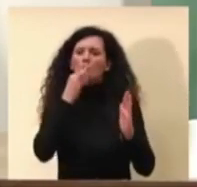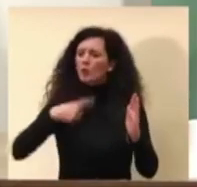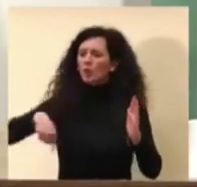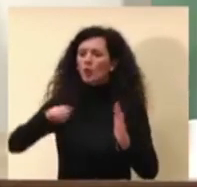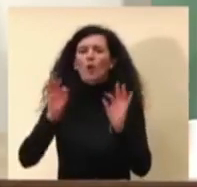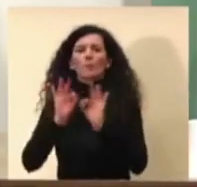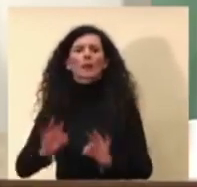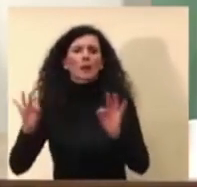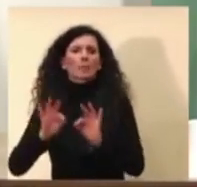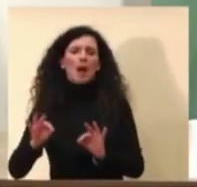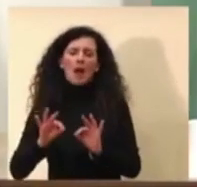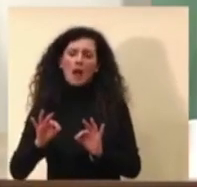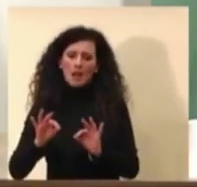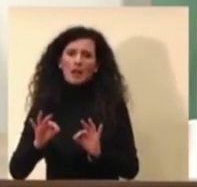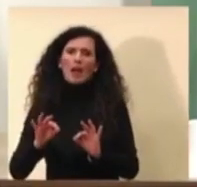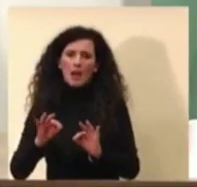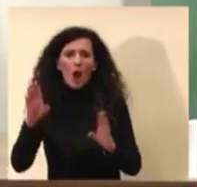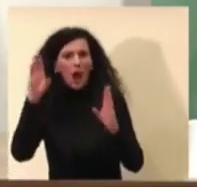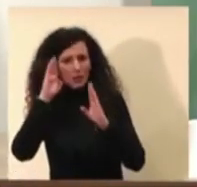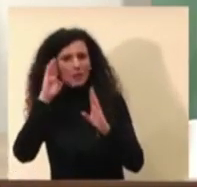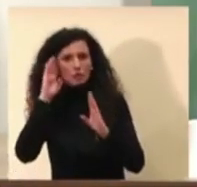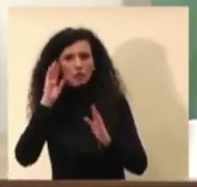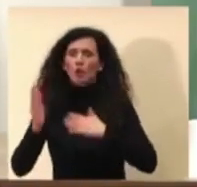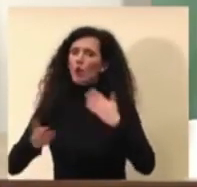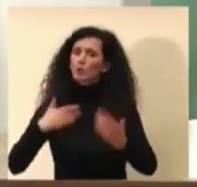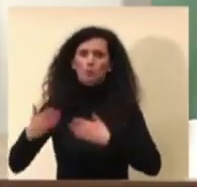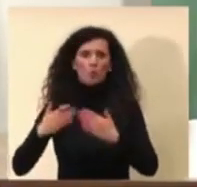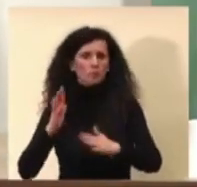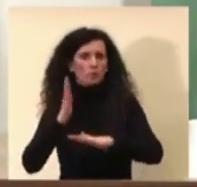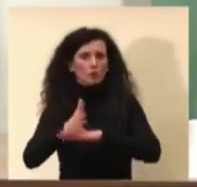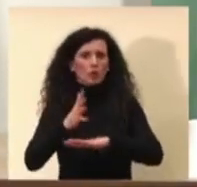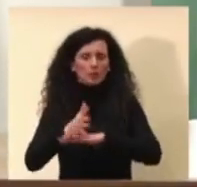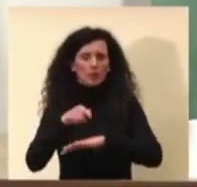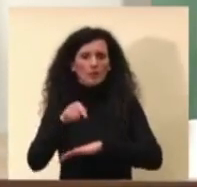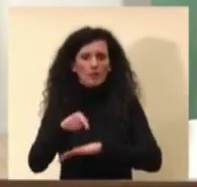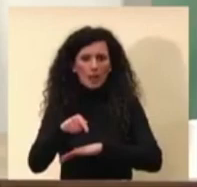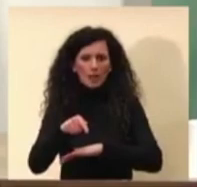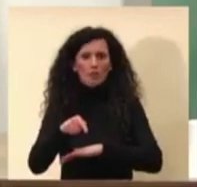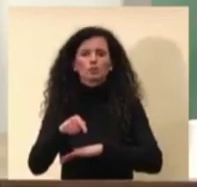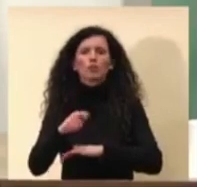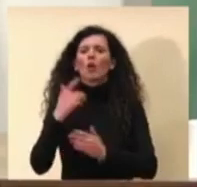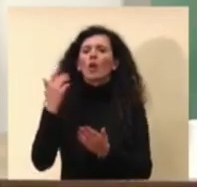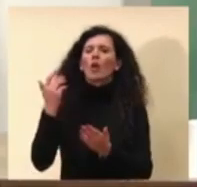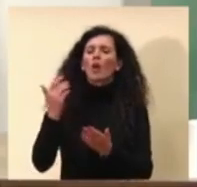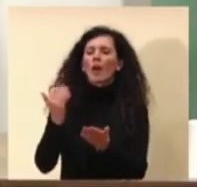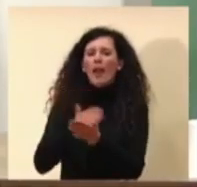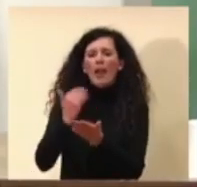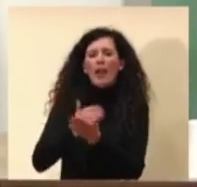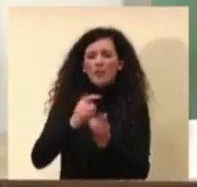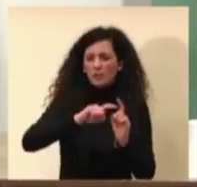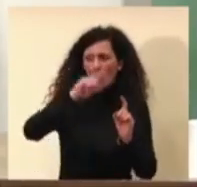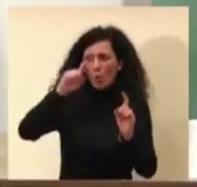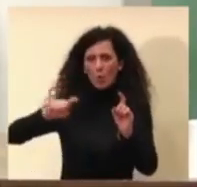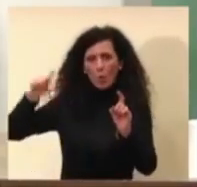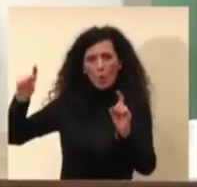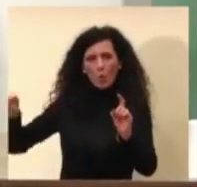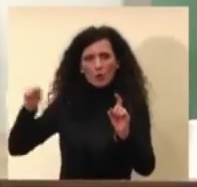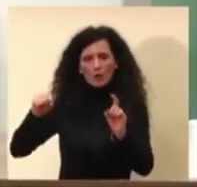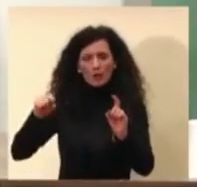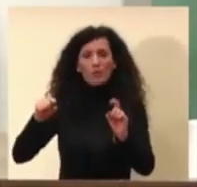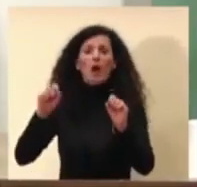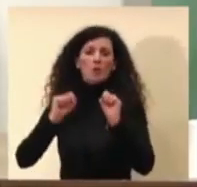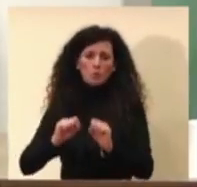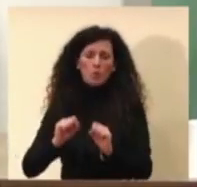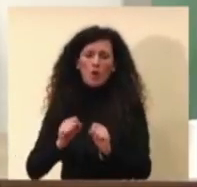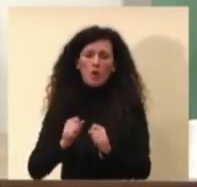grande cautela intervenire molto precocemente per fare in modo che in qualche modo la curva che di crescita che potrebbe essere molto